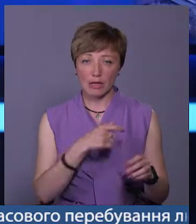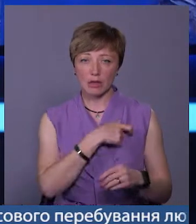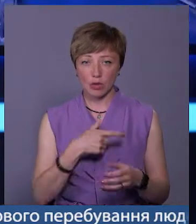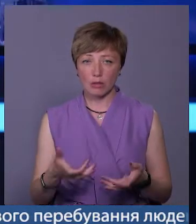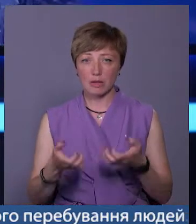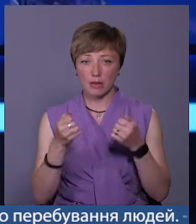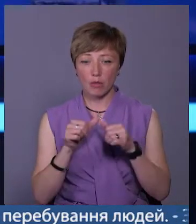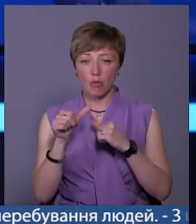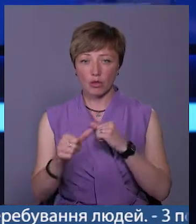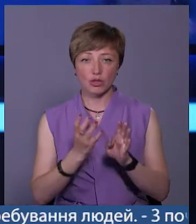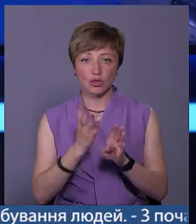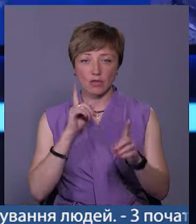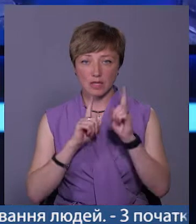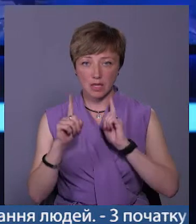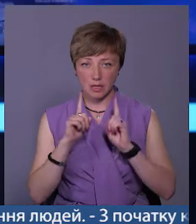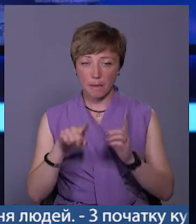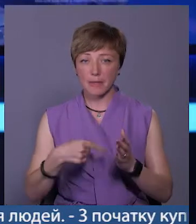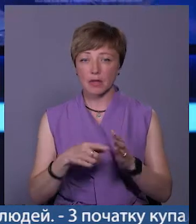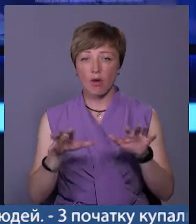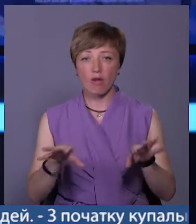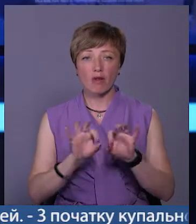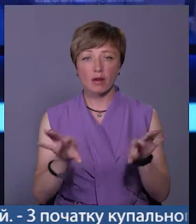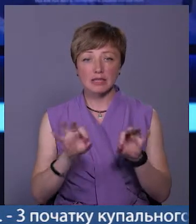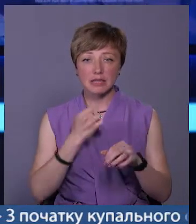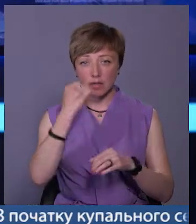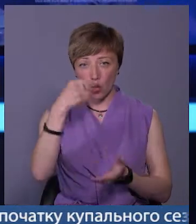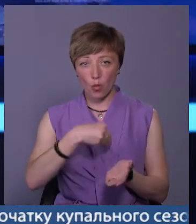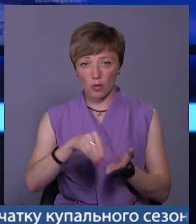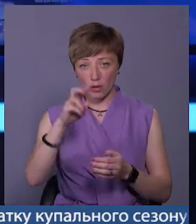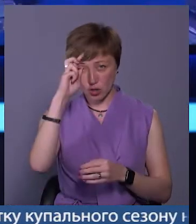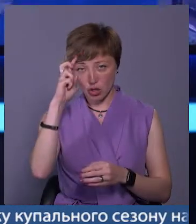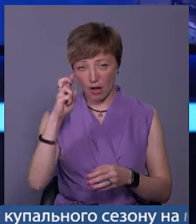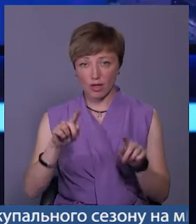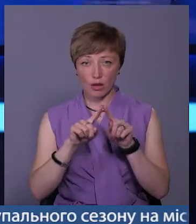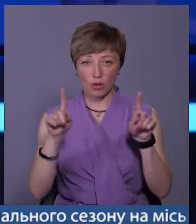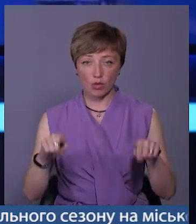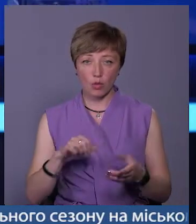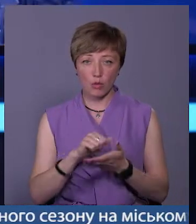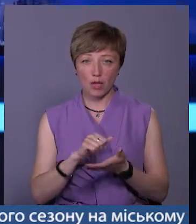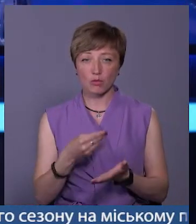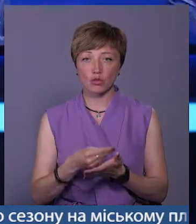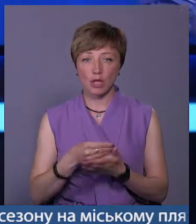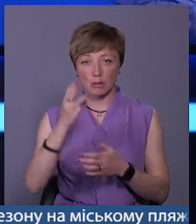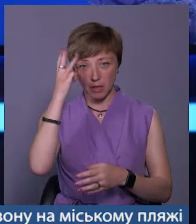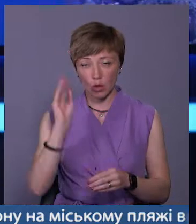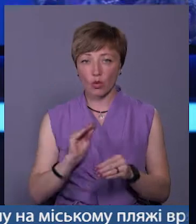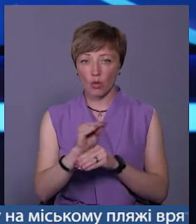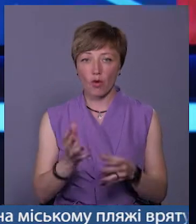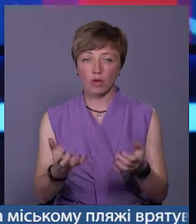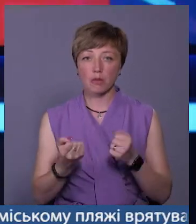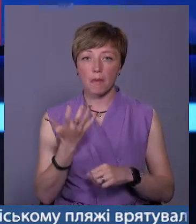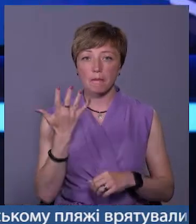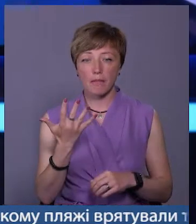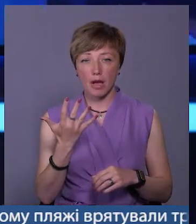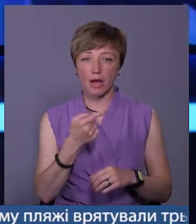на позачерговій сесії. За словами міського голови, завдяки купівлі державних цінних паперів, скарниця Хмельницького додатково отримає